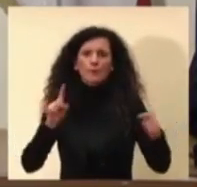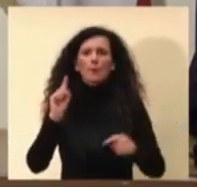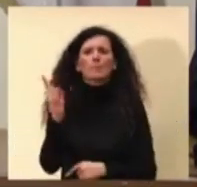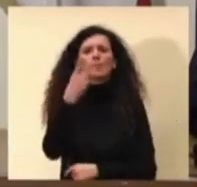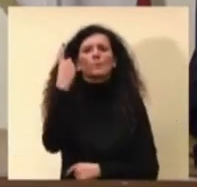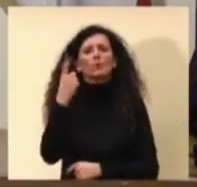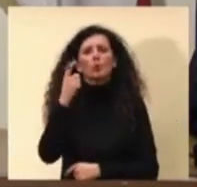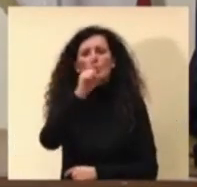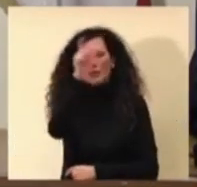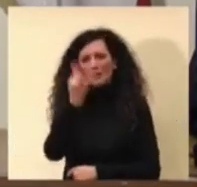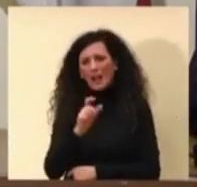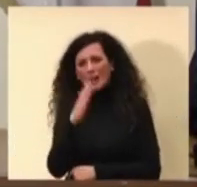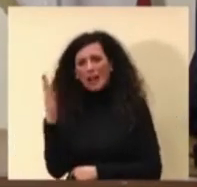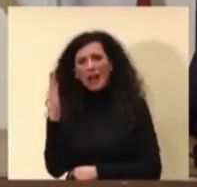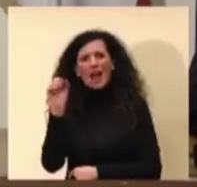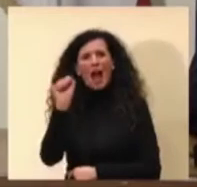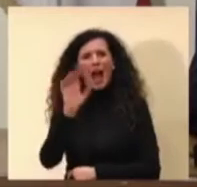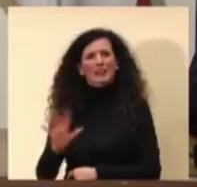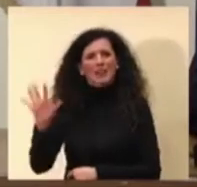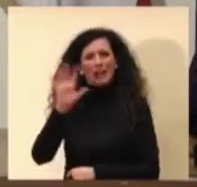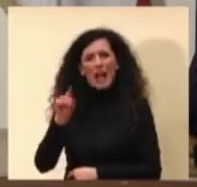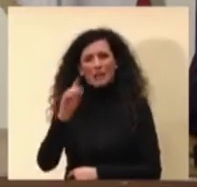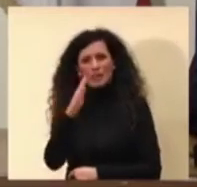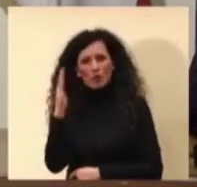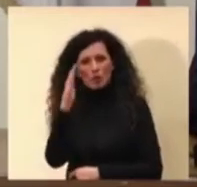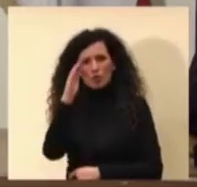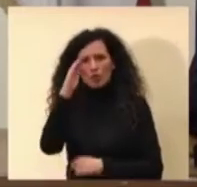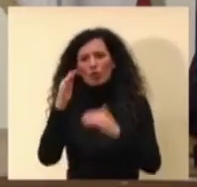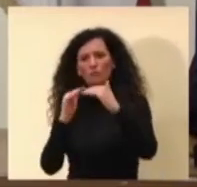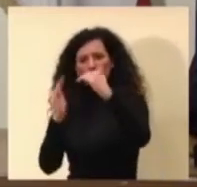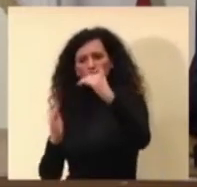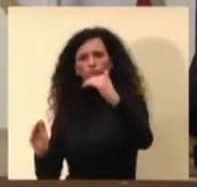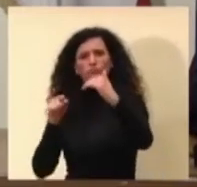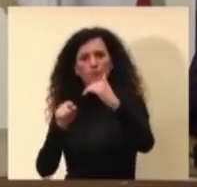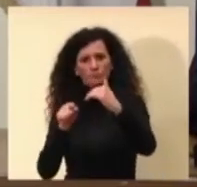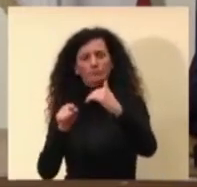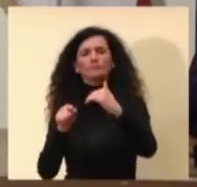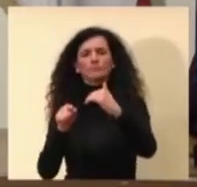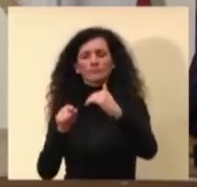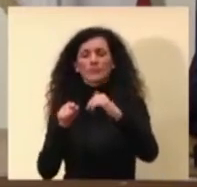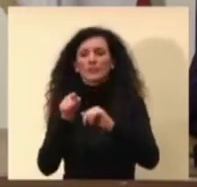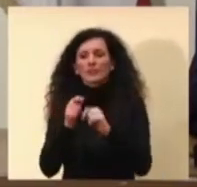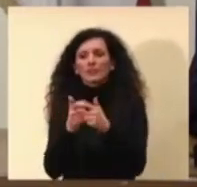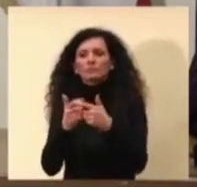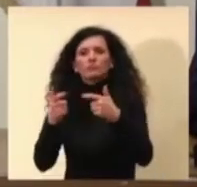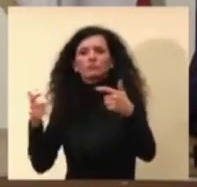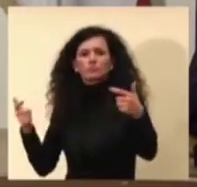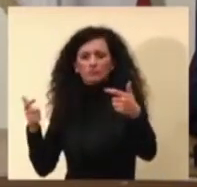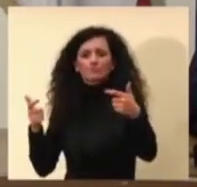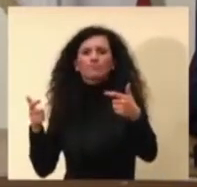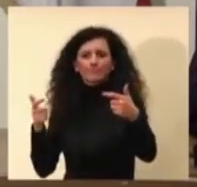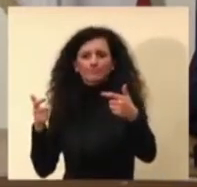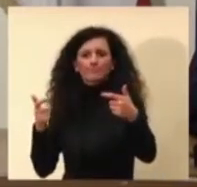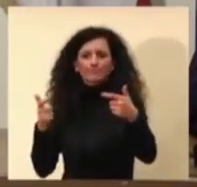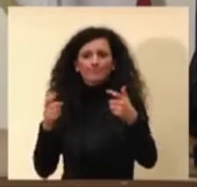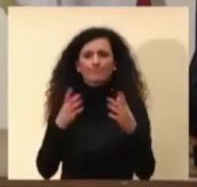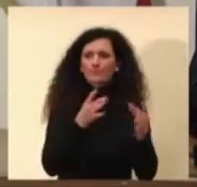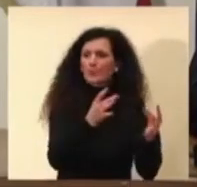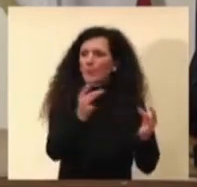adriatica in modo particolare, ha una maggiore trasmissibilità rispetto ai ceppi